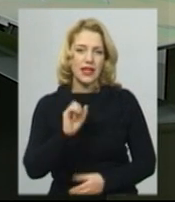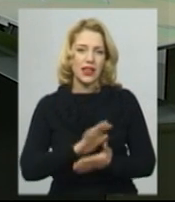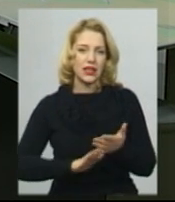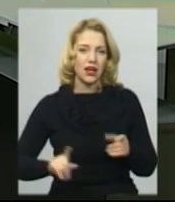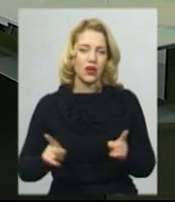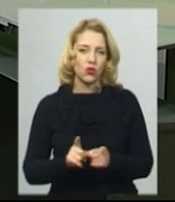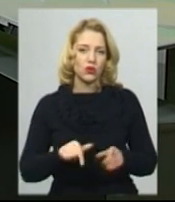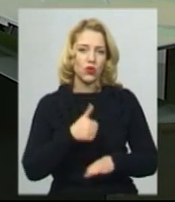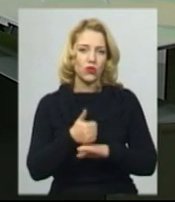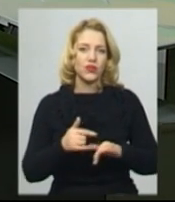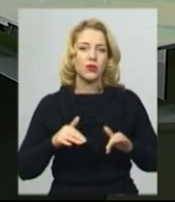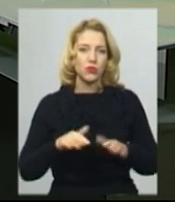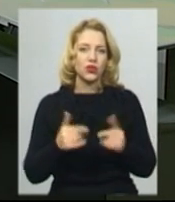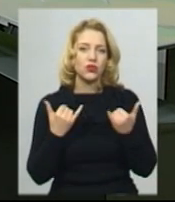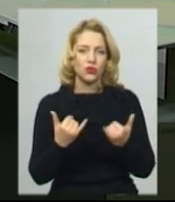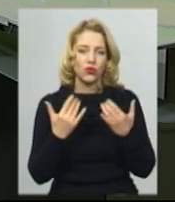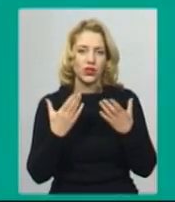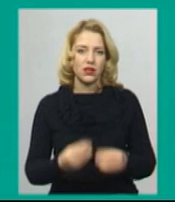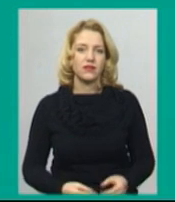Далі коротко про головні події сьогодні.